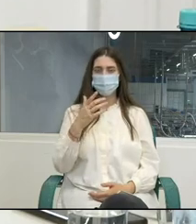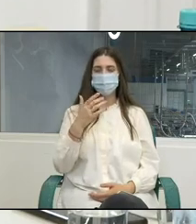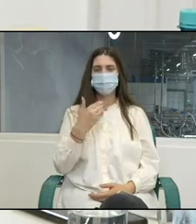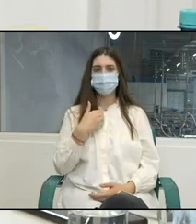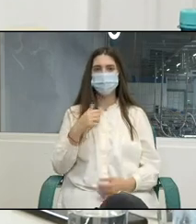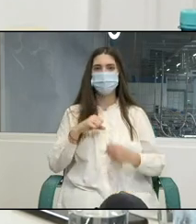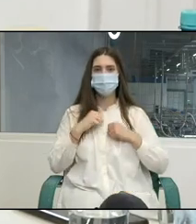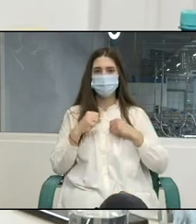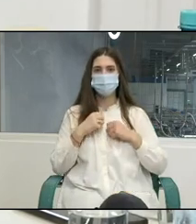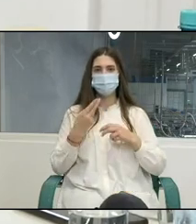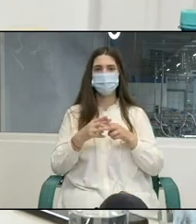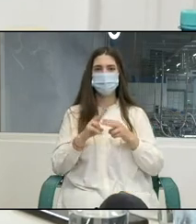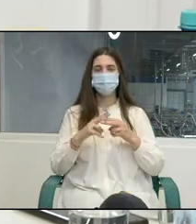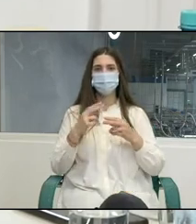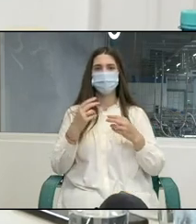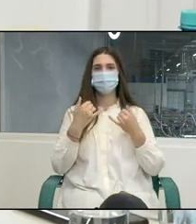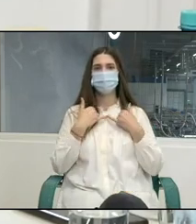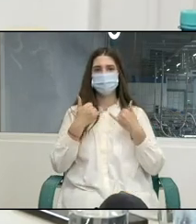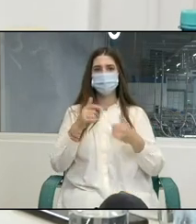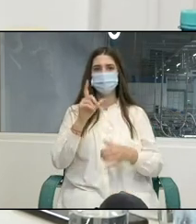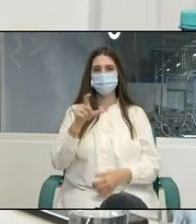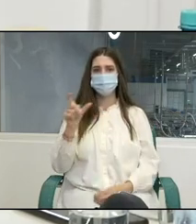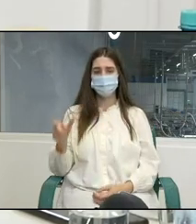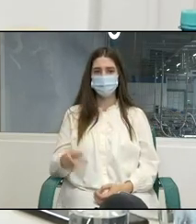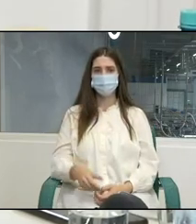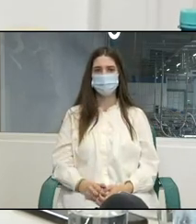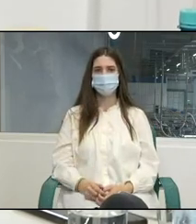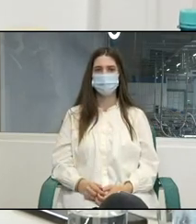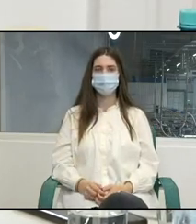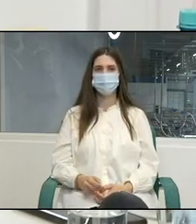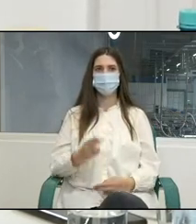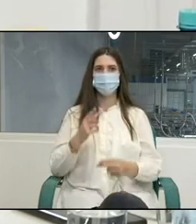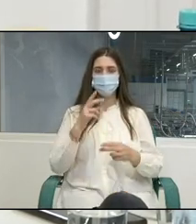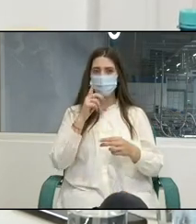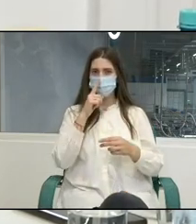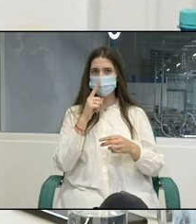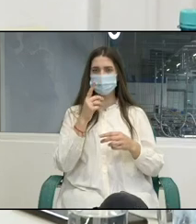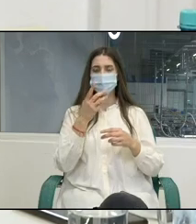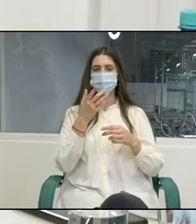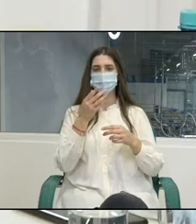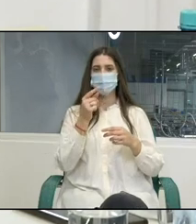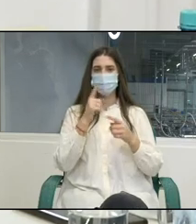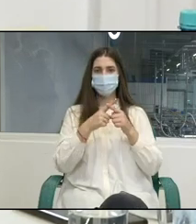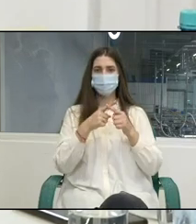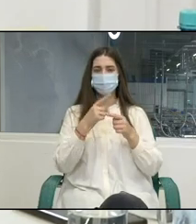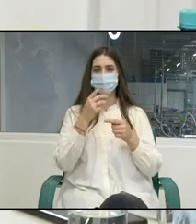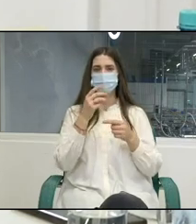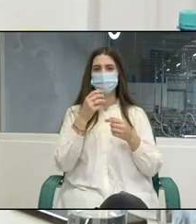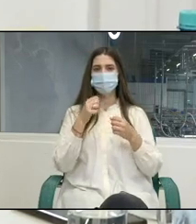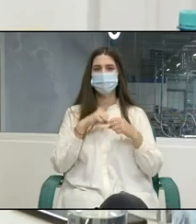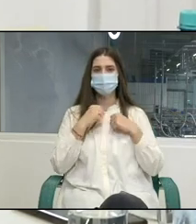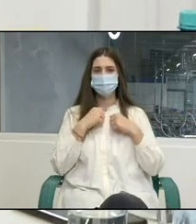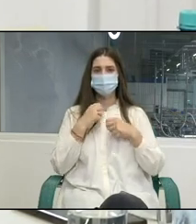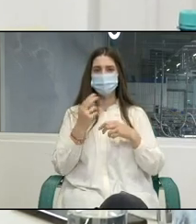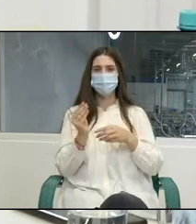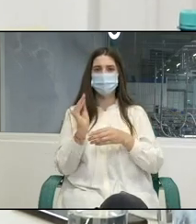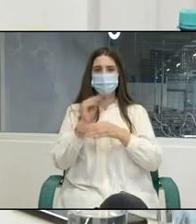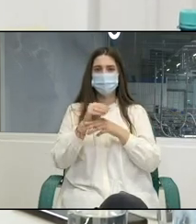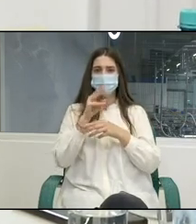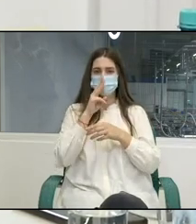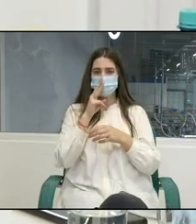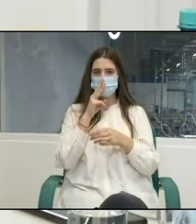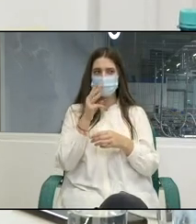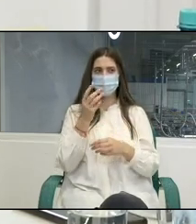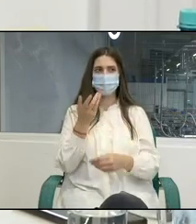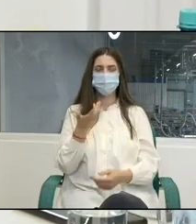bun pentru a asigura acel echilibru între interesele tuturor părților dar spre binele cetățeanului al salariatului deci avem de